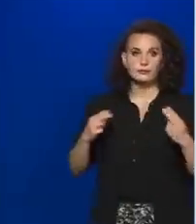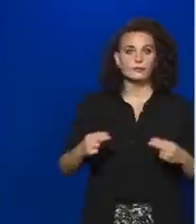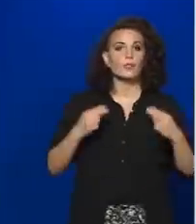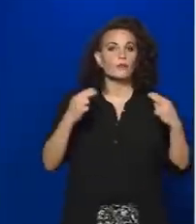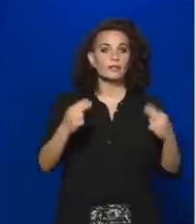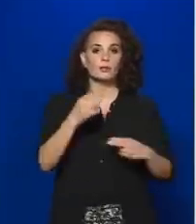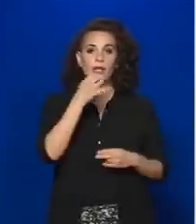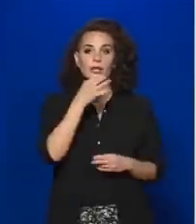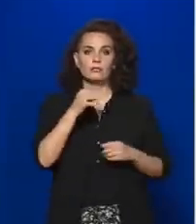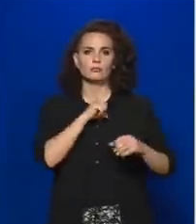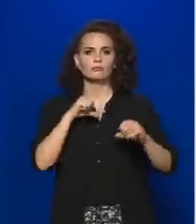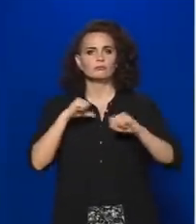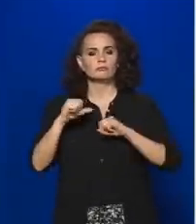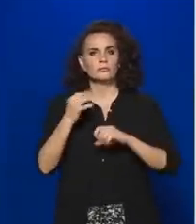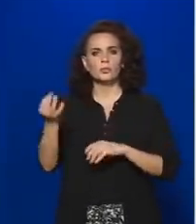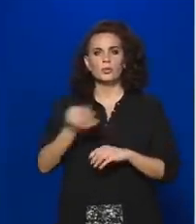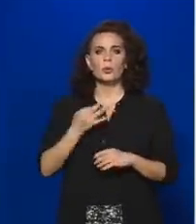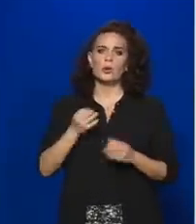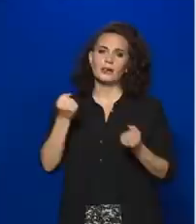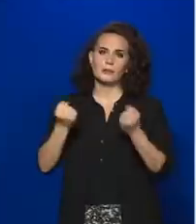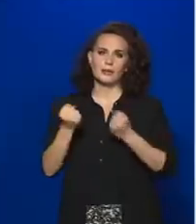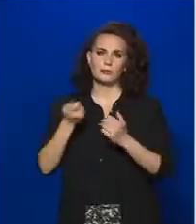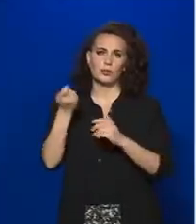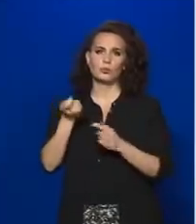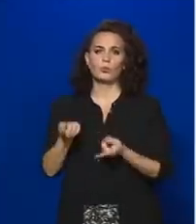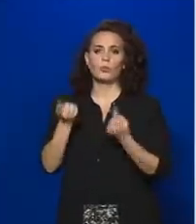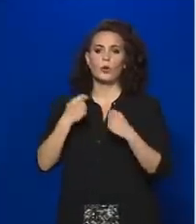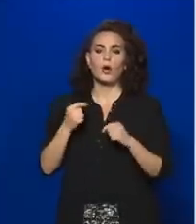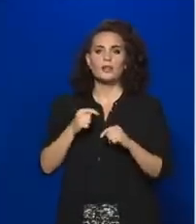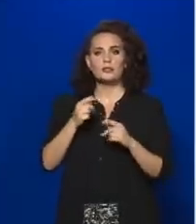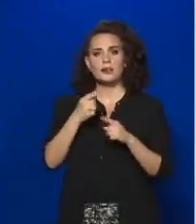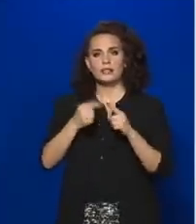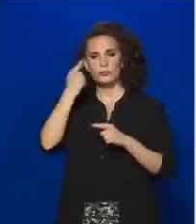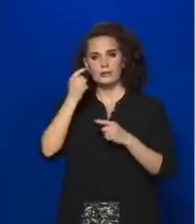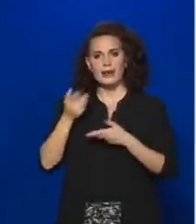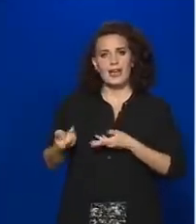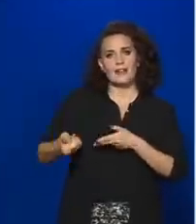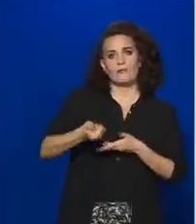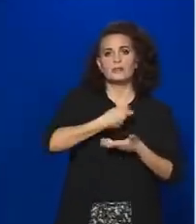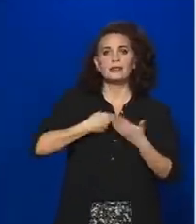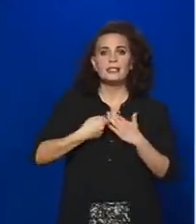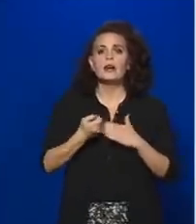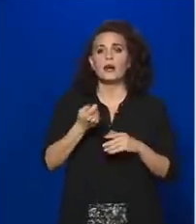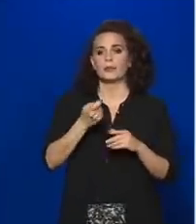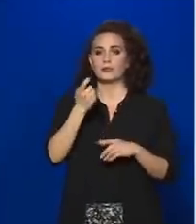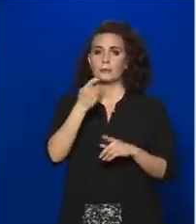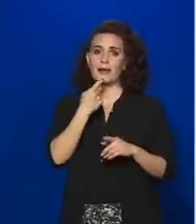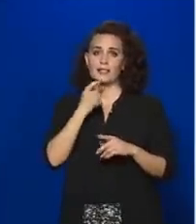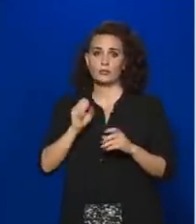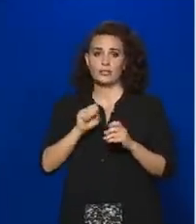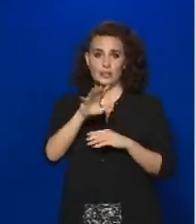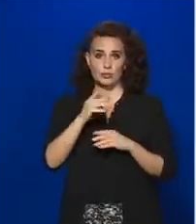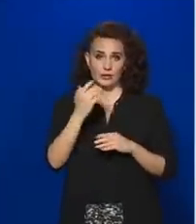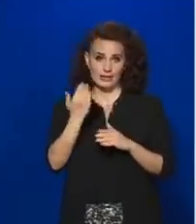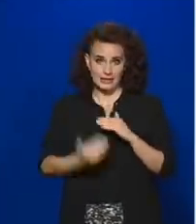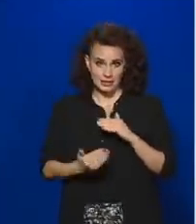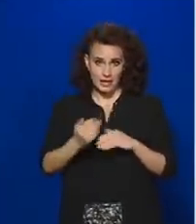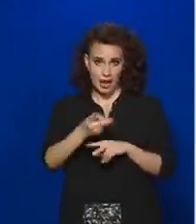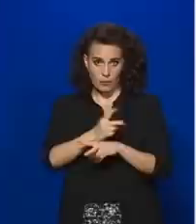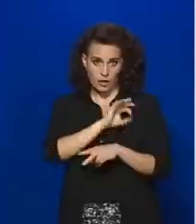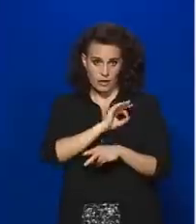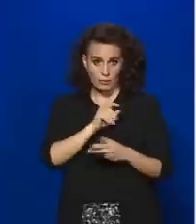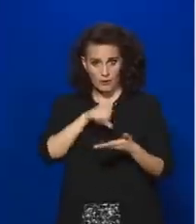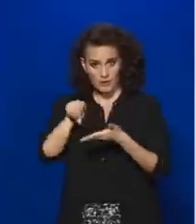önkormányzatoktól a gépjárműadóból jellemzően azt a részt tudták most elvonni, amelyet az állampolgárok március 15-éig befizettek. Ez volt